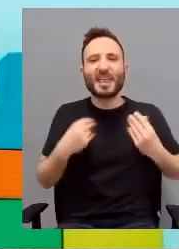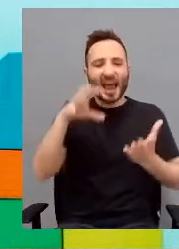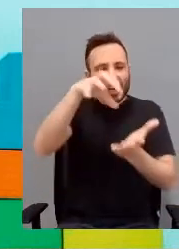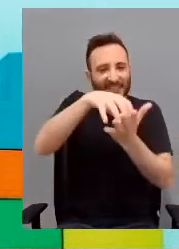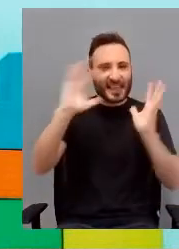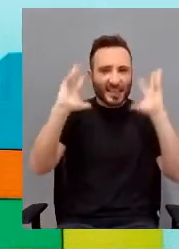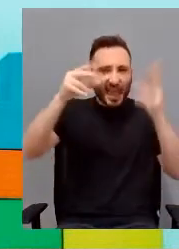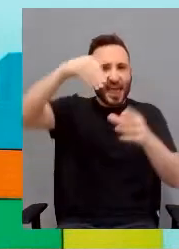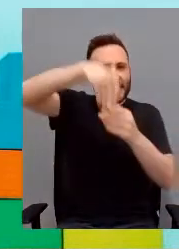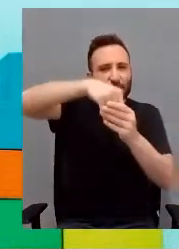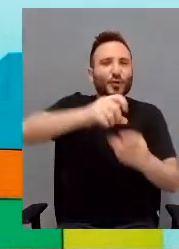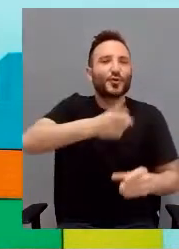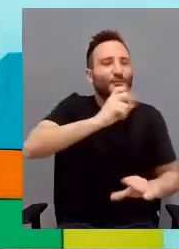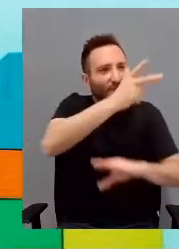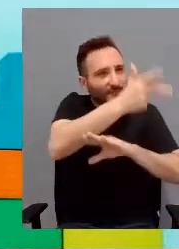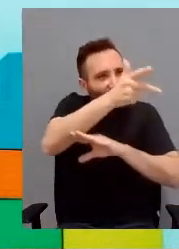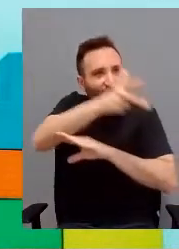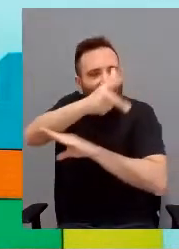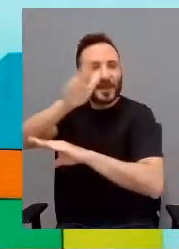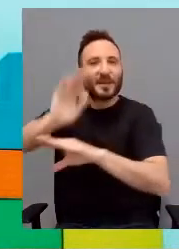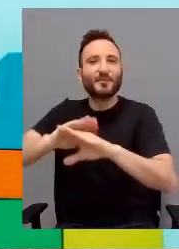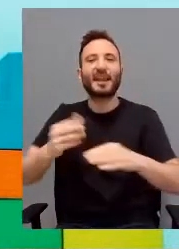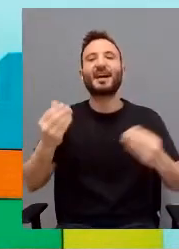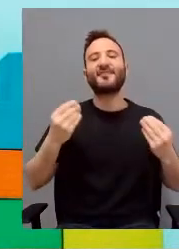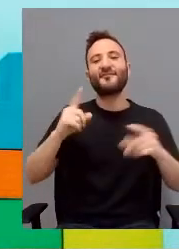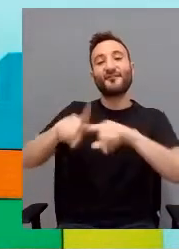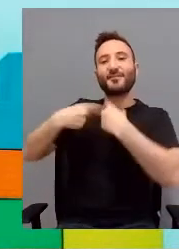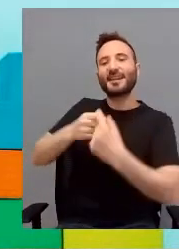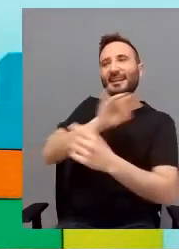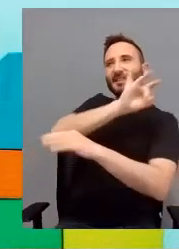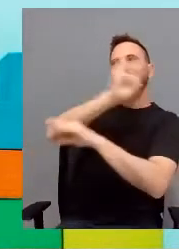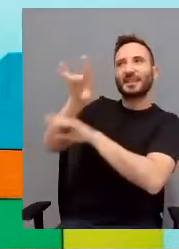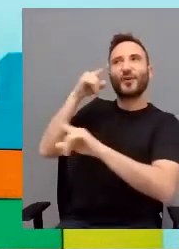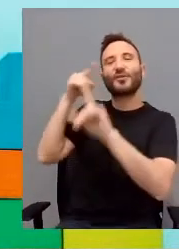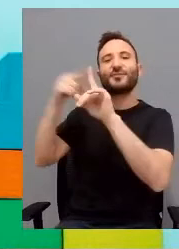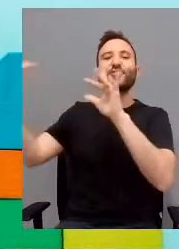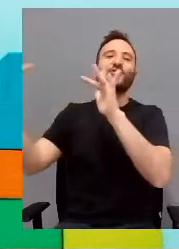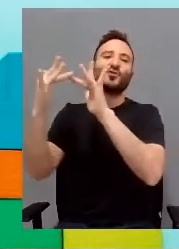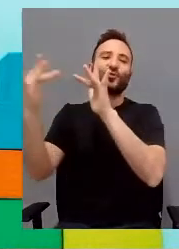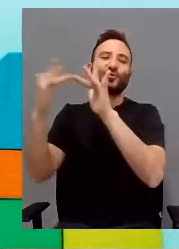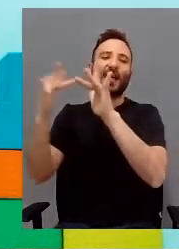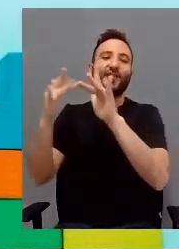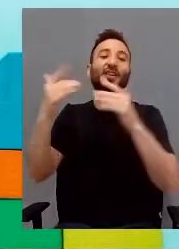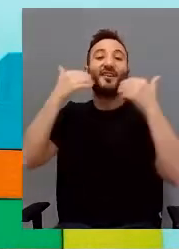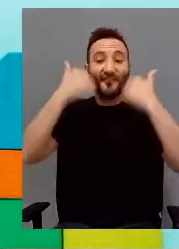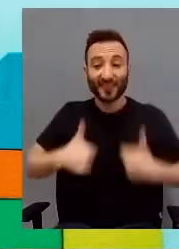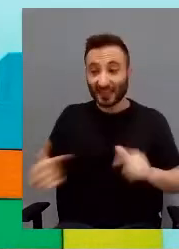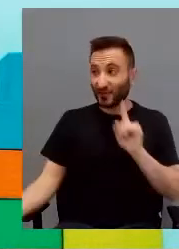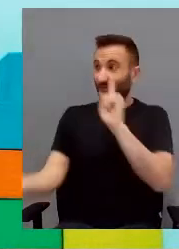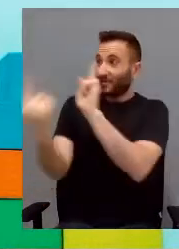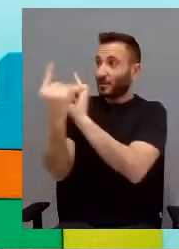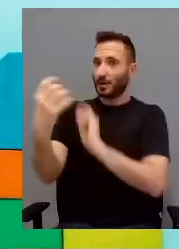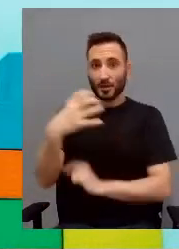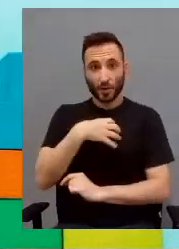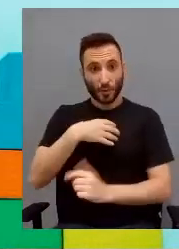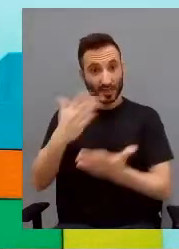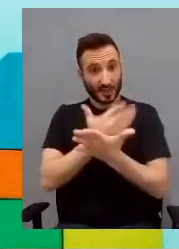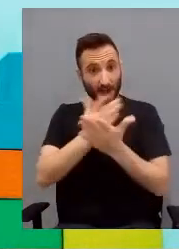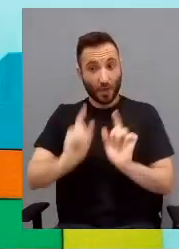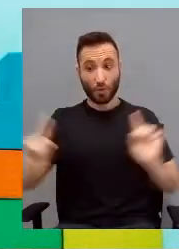per inviare alle famiglie, per mantenere questo vincolo, questo contatto, anche fisicamente i usuari e le famiglie stavano separati.